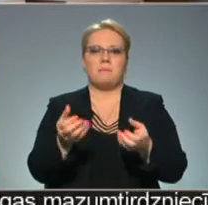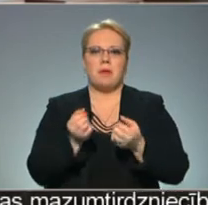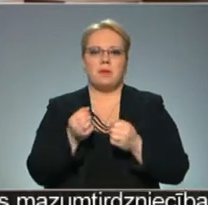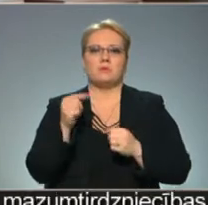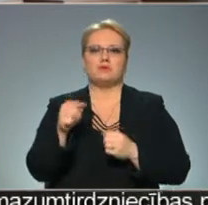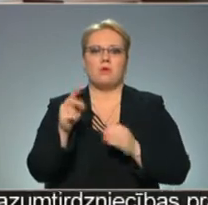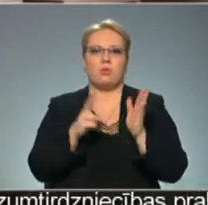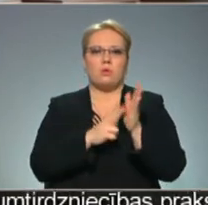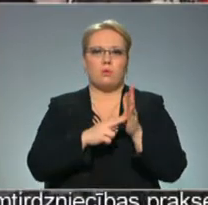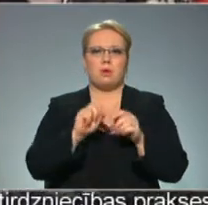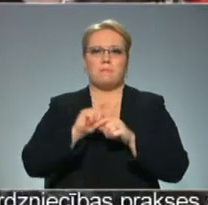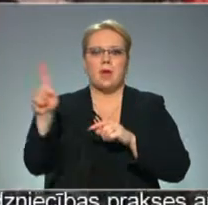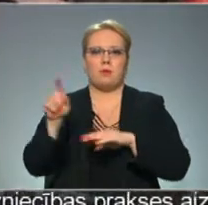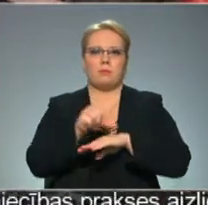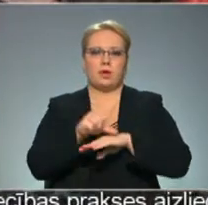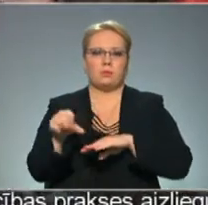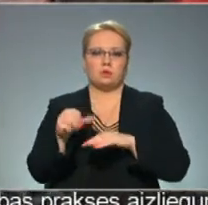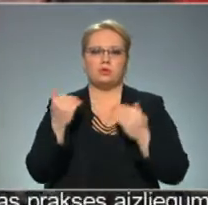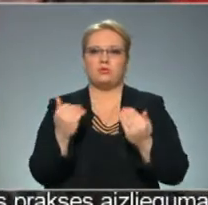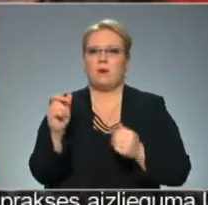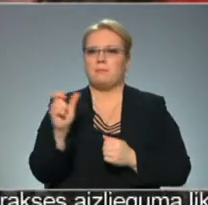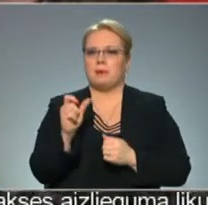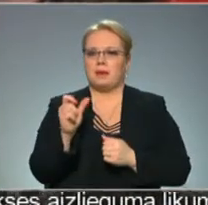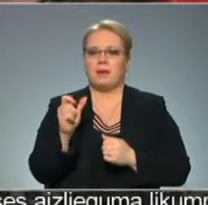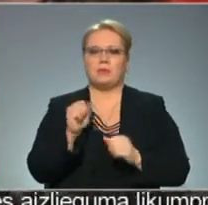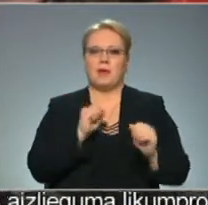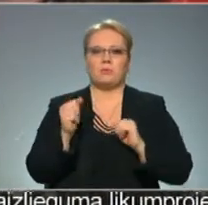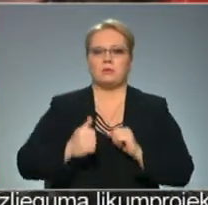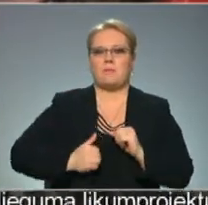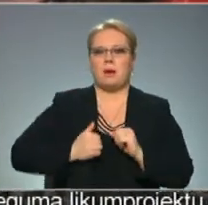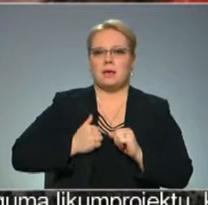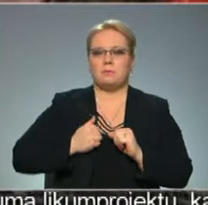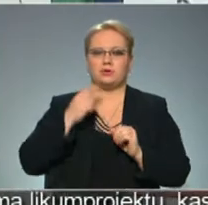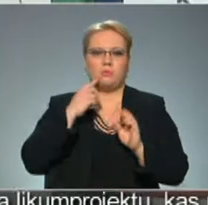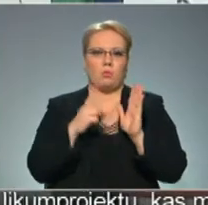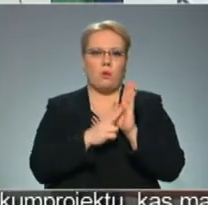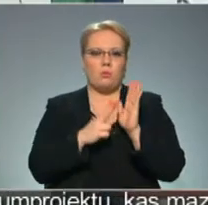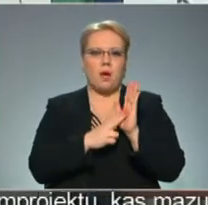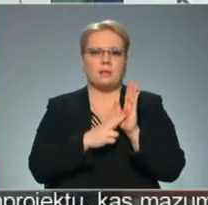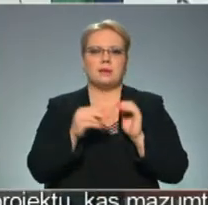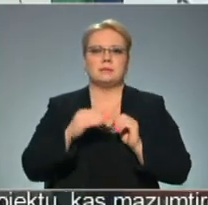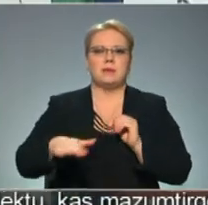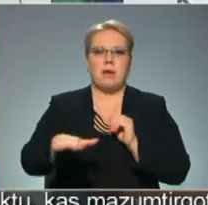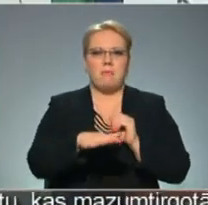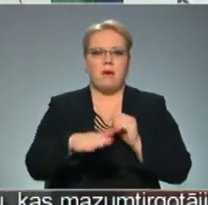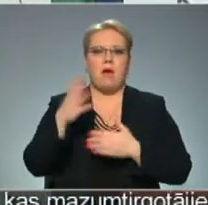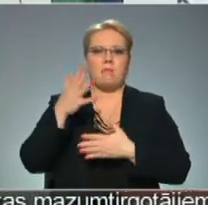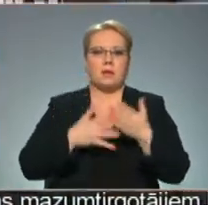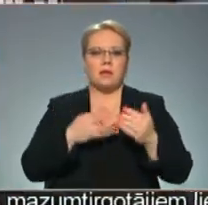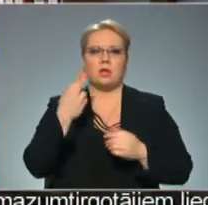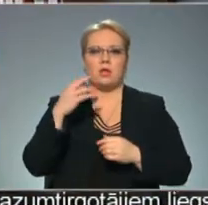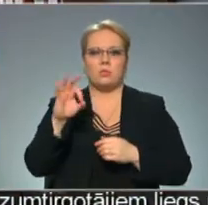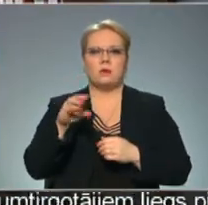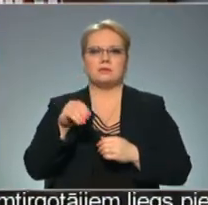šo nodokļa pieauguma ierobežojuma. Šobrīd nekustamā īpašuma nodokli zemē aprēķina no